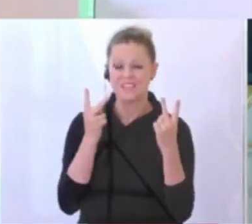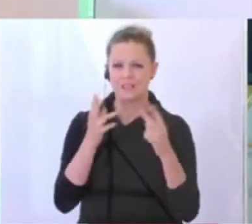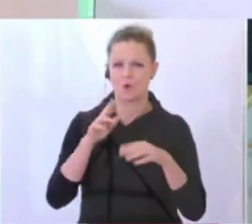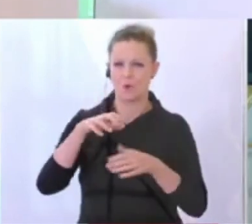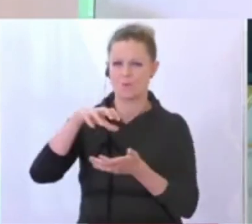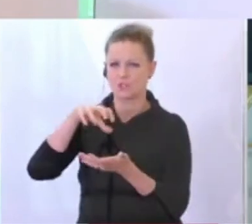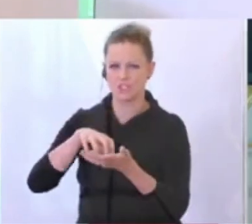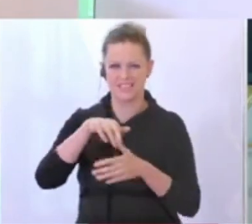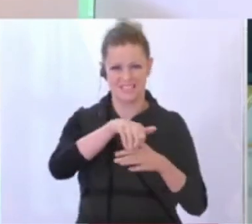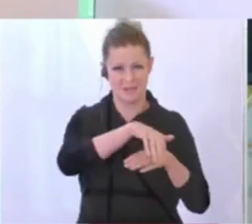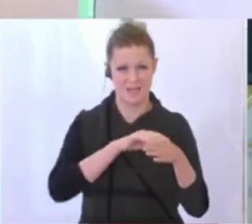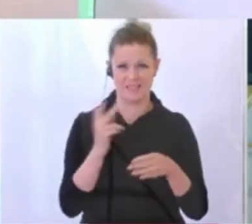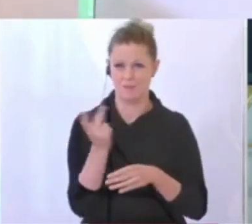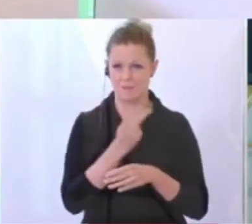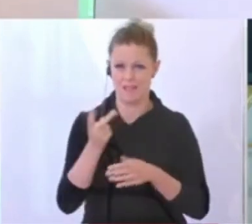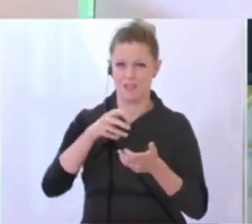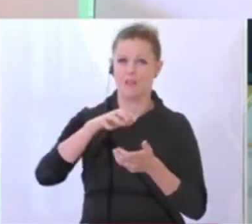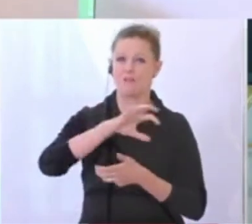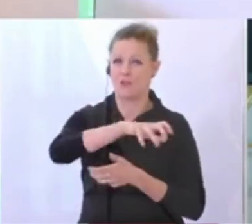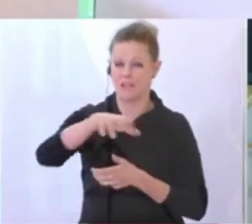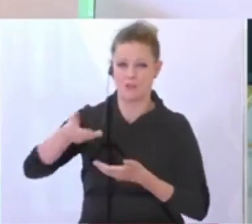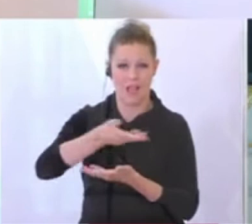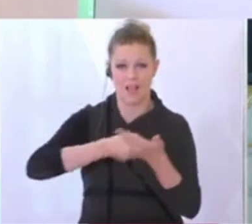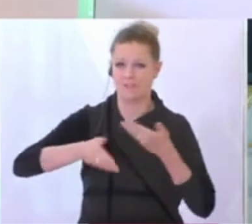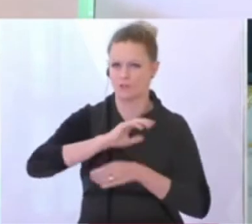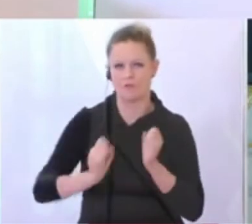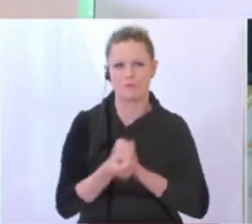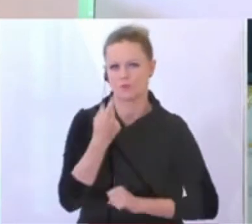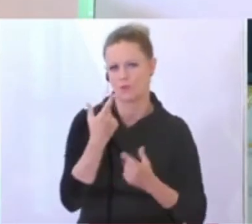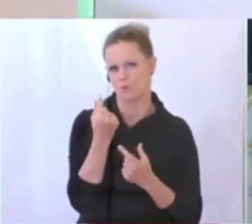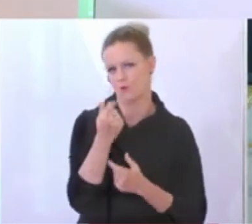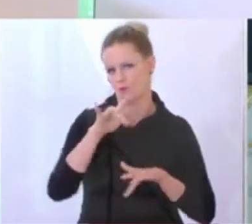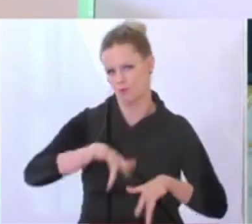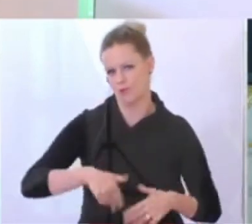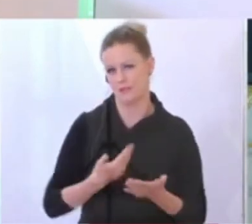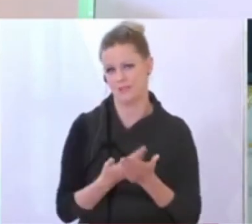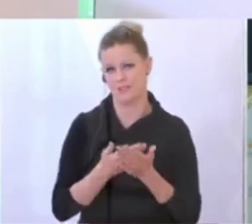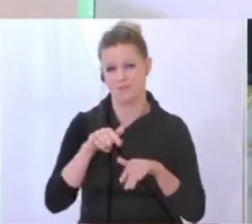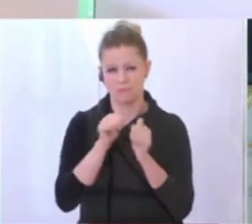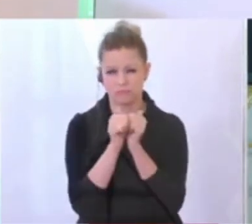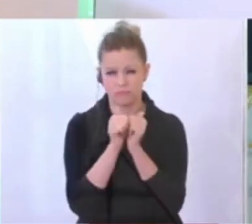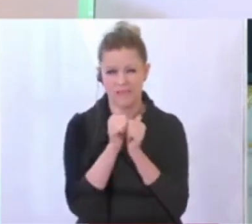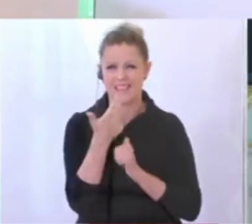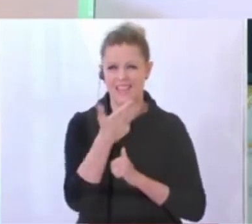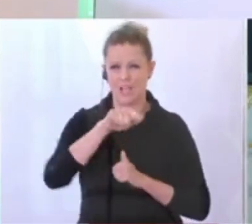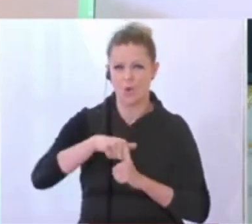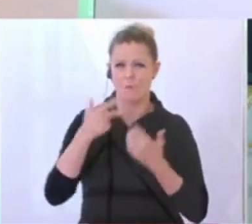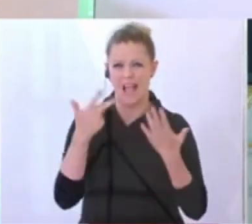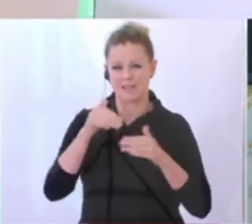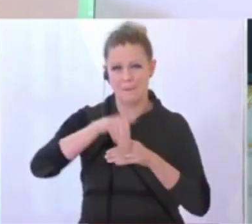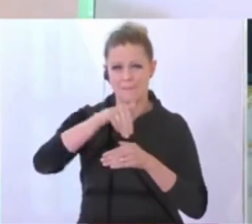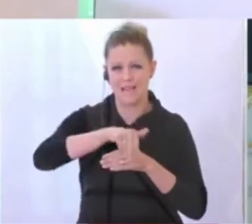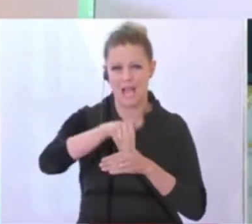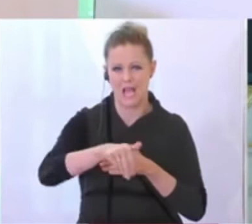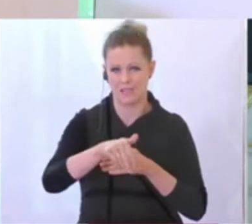Städte und Gemeinden gerade für die Regionalwirtschaft ganz von besonderer Bedeutung sind. Wir haben errechnet, rund 3,8 Milliarden